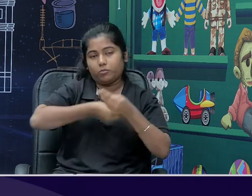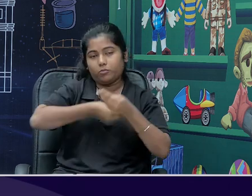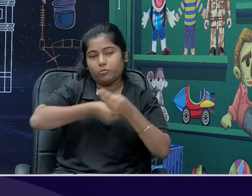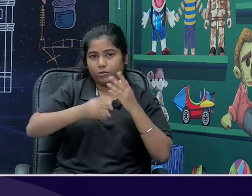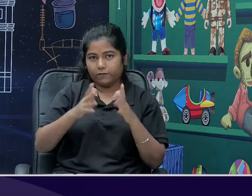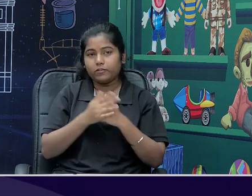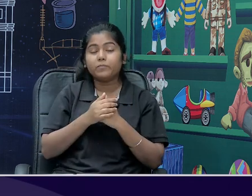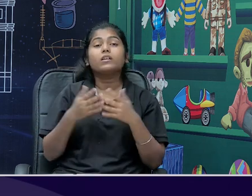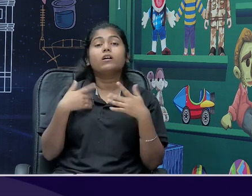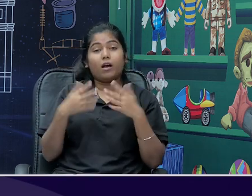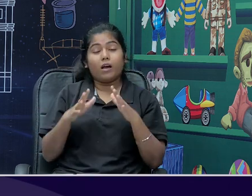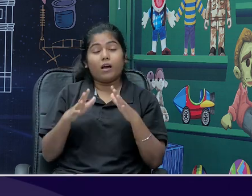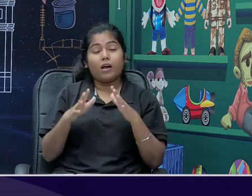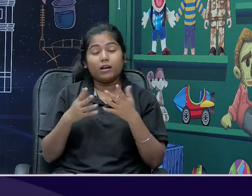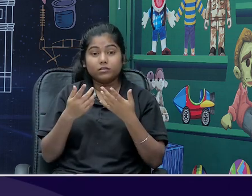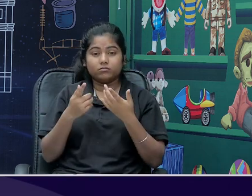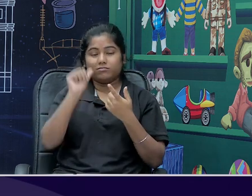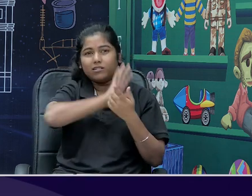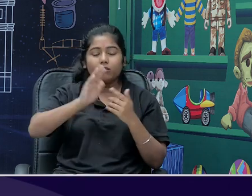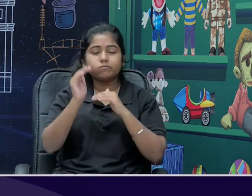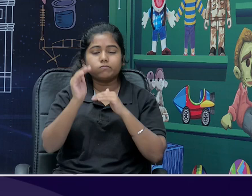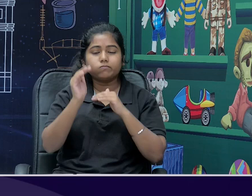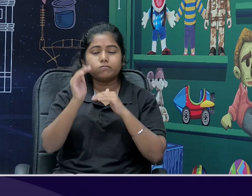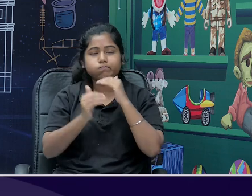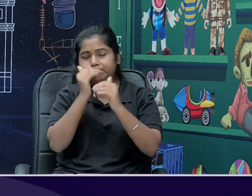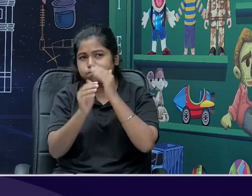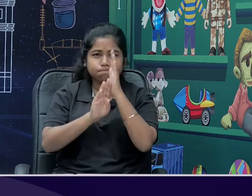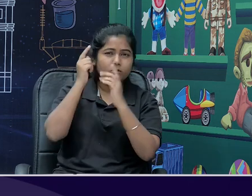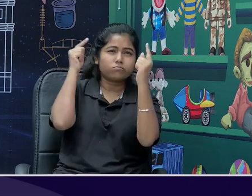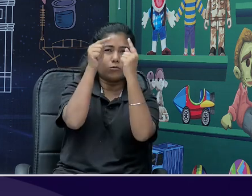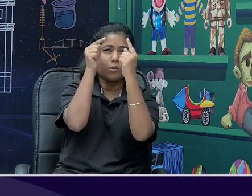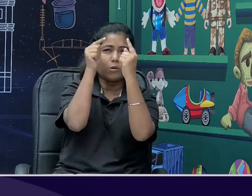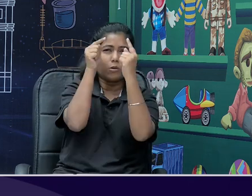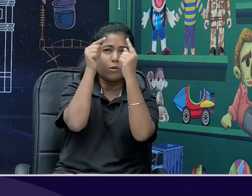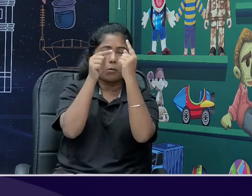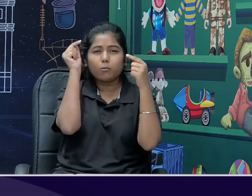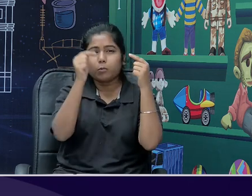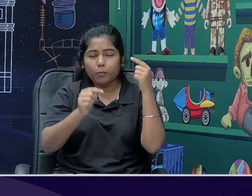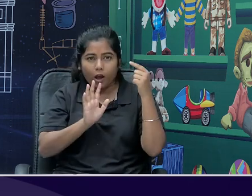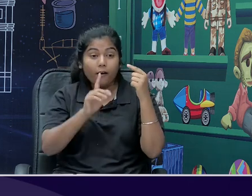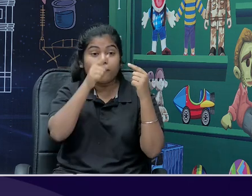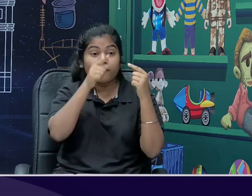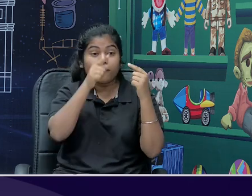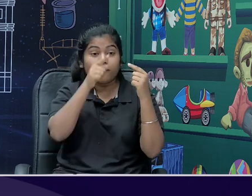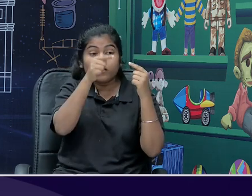that we have to set country's goals in our country's which we our